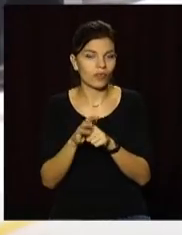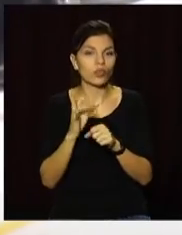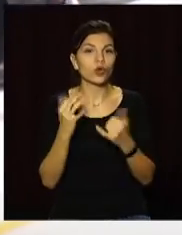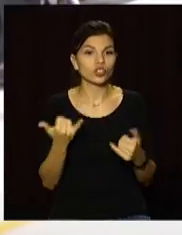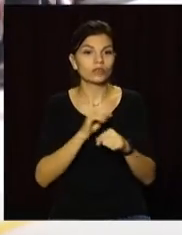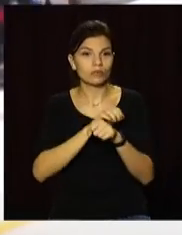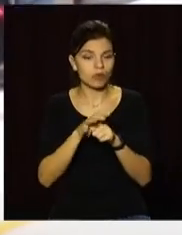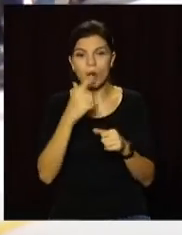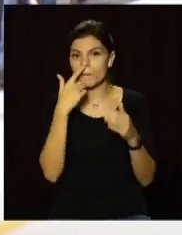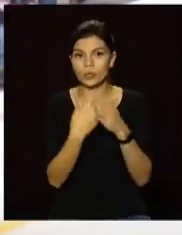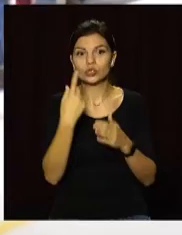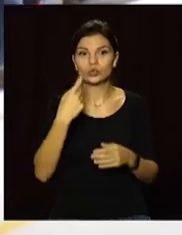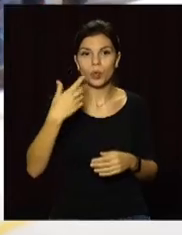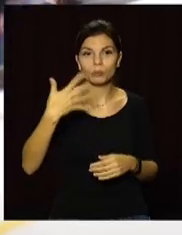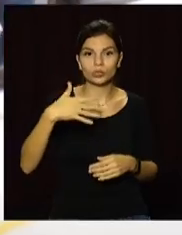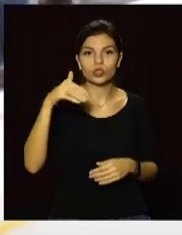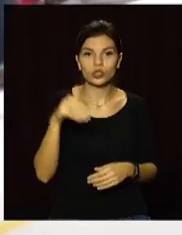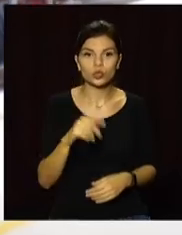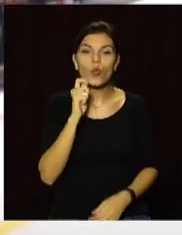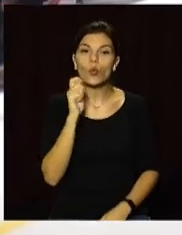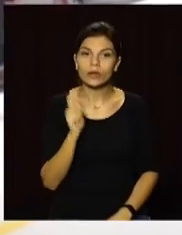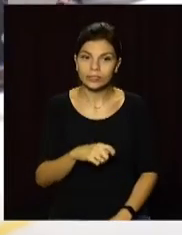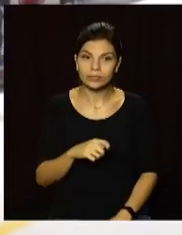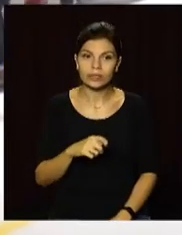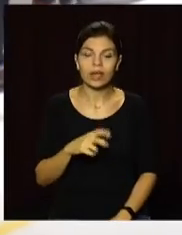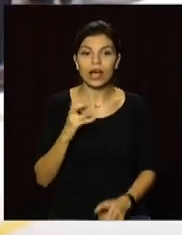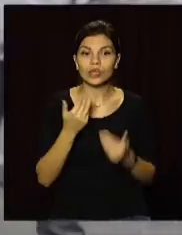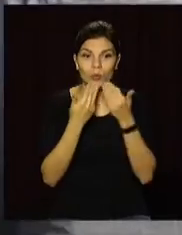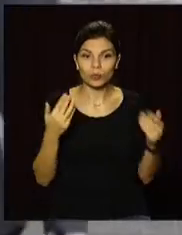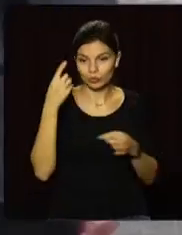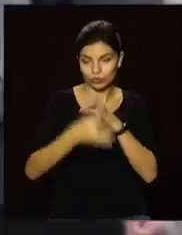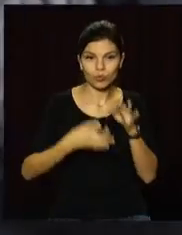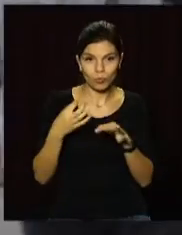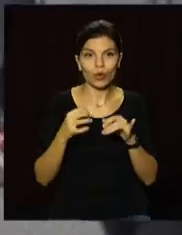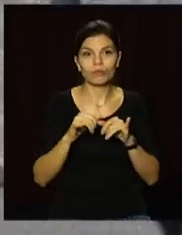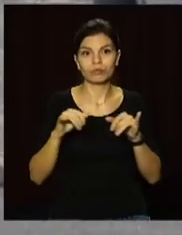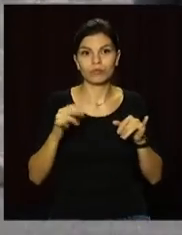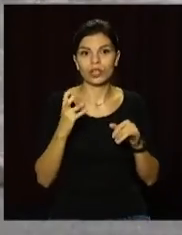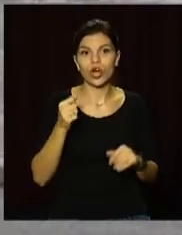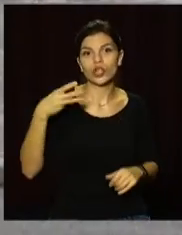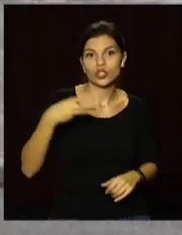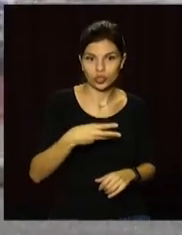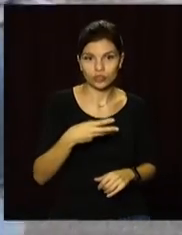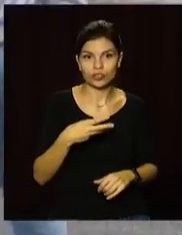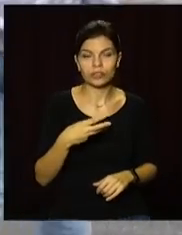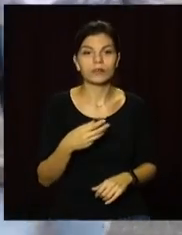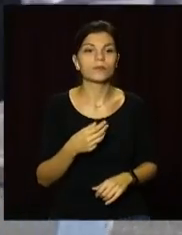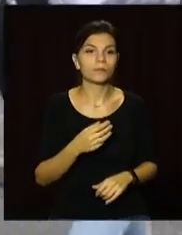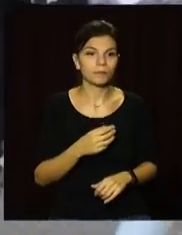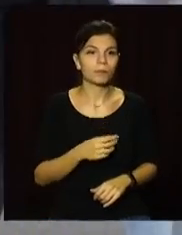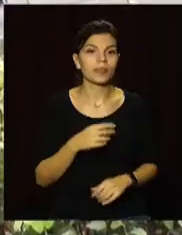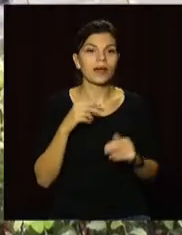коронавірус хворіють майже 150 тисяч українців. За останню добу їхня кількість зросла майже на 3 тисячі. Крім